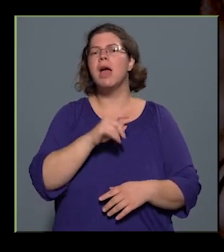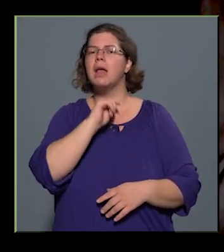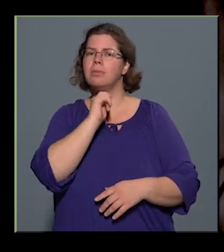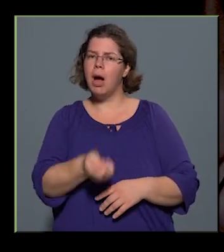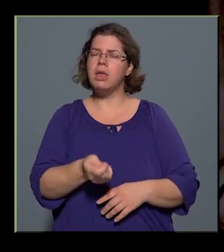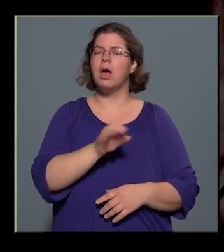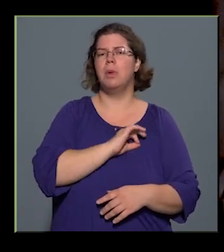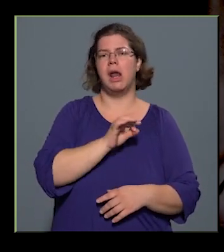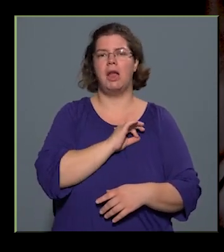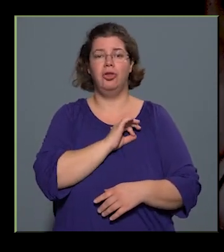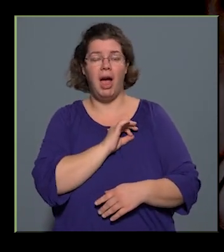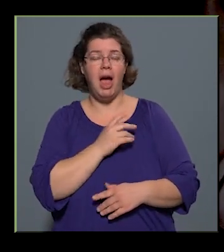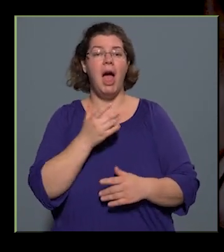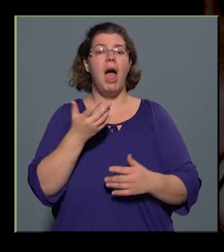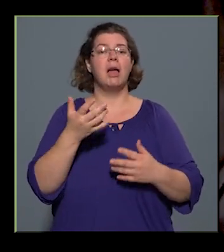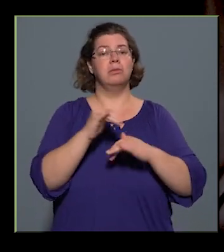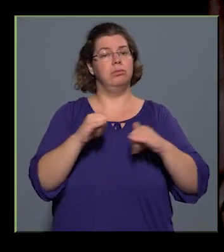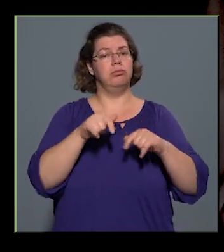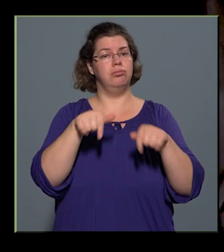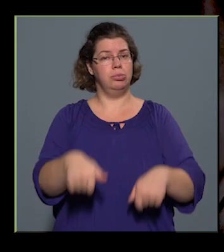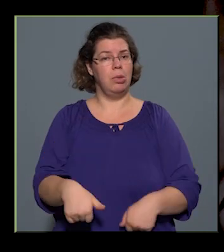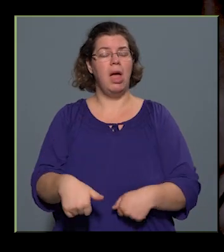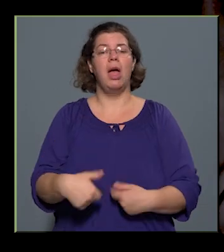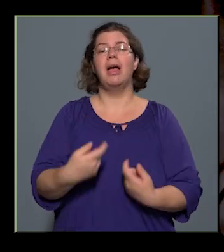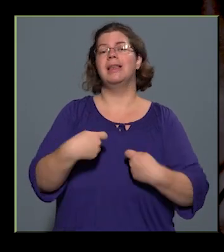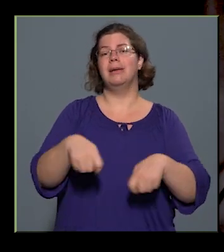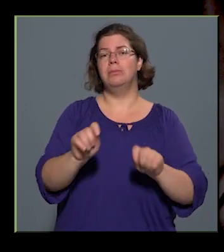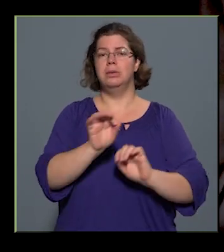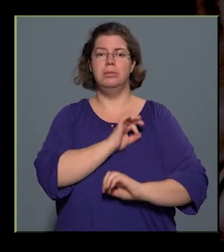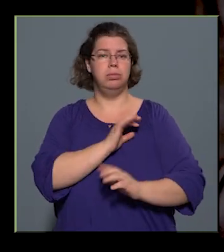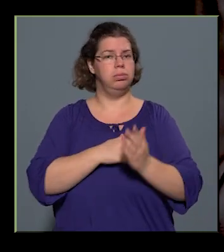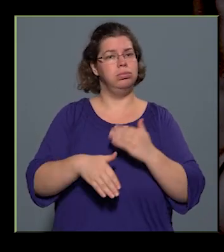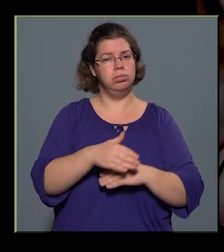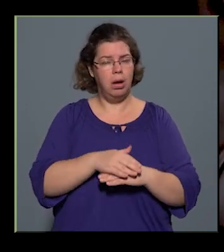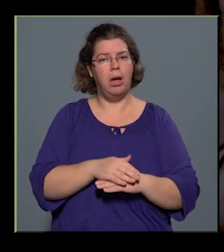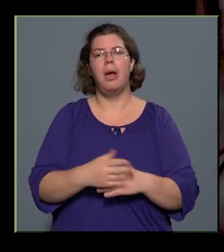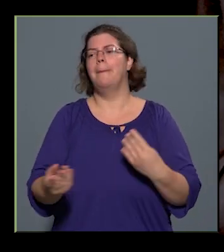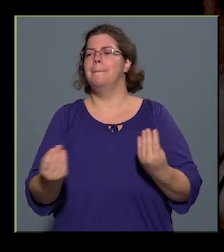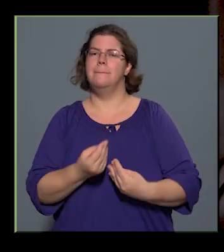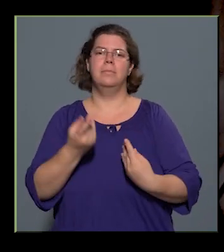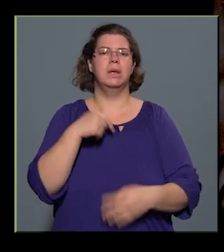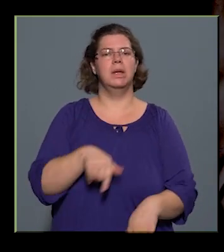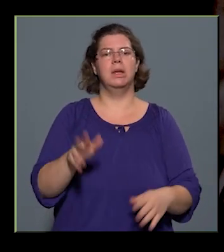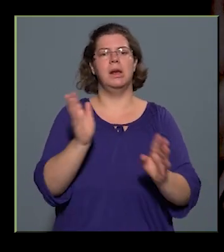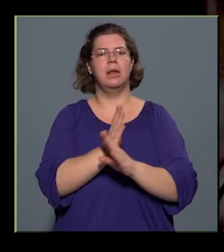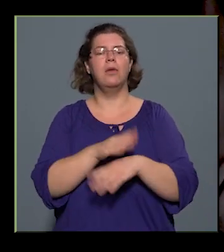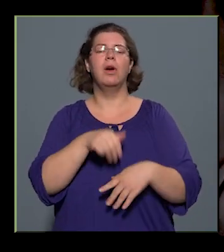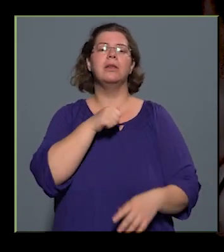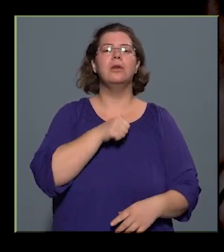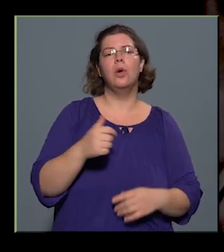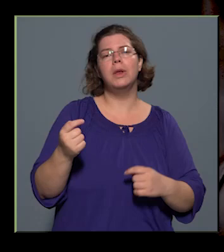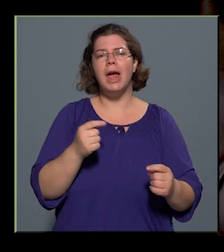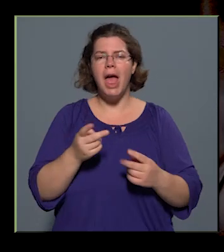téhezben az építőtáborosok élete, és a kor milyen furcsaságokat rejtegetett, vagy makár egy kis groteszki